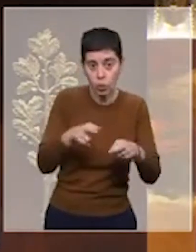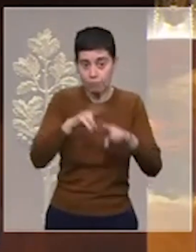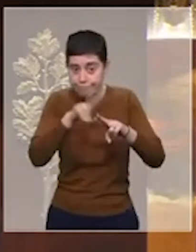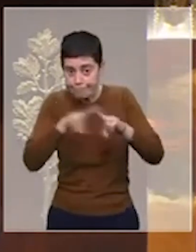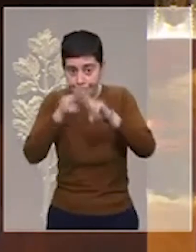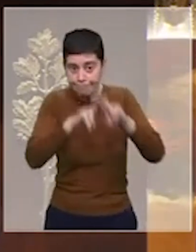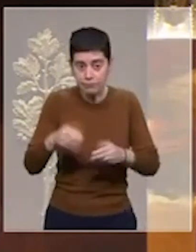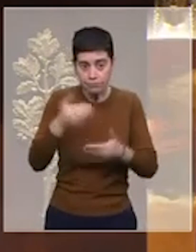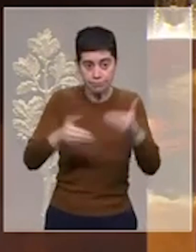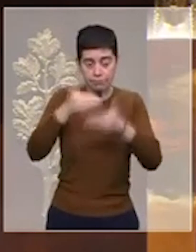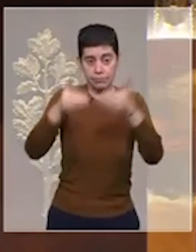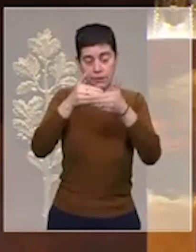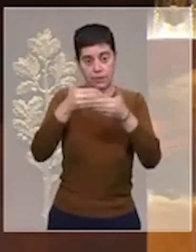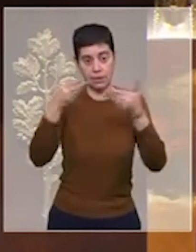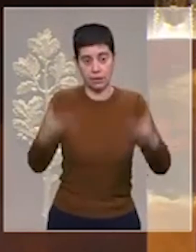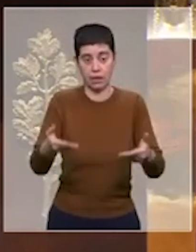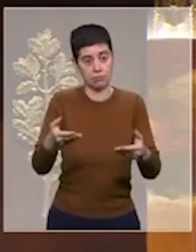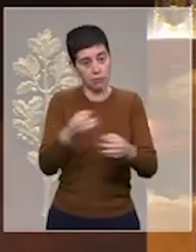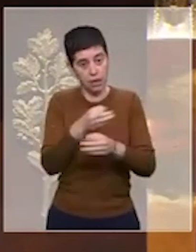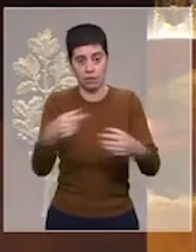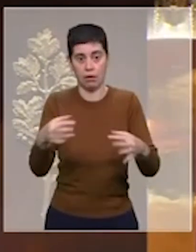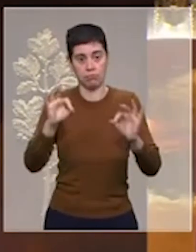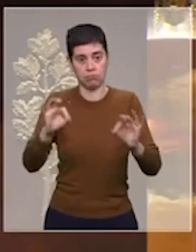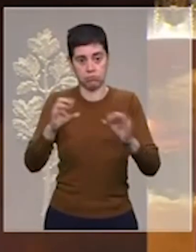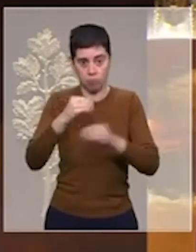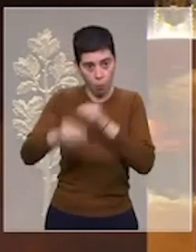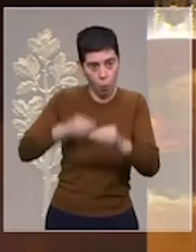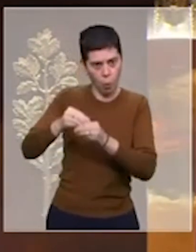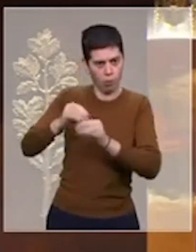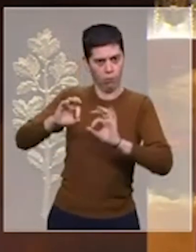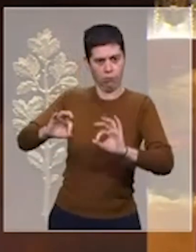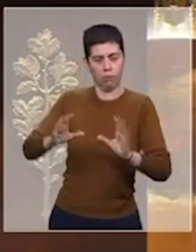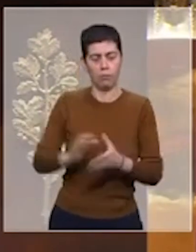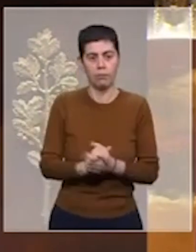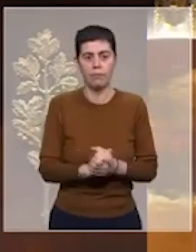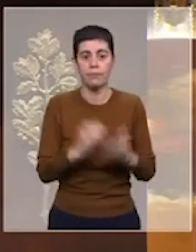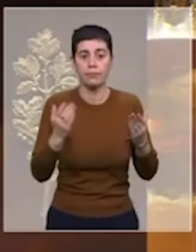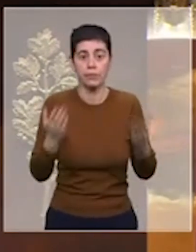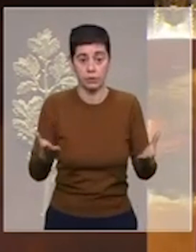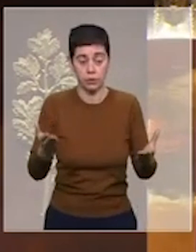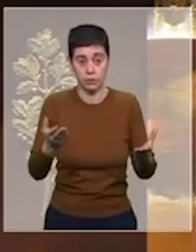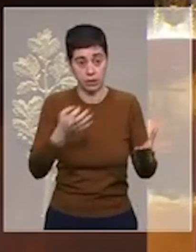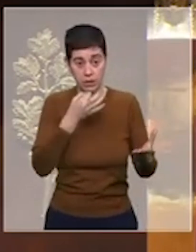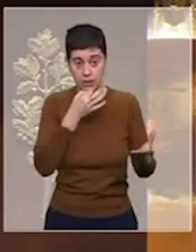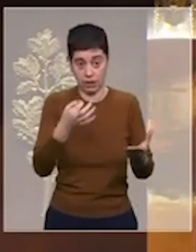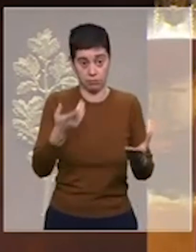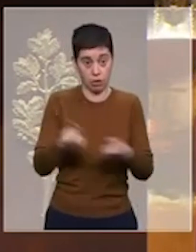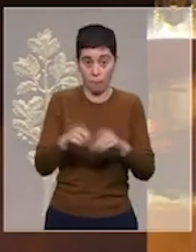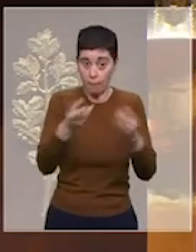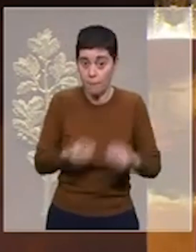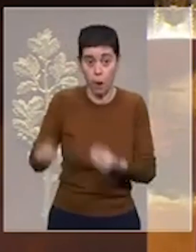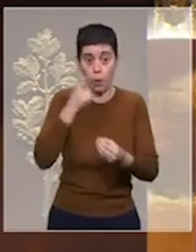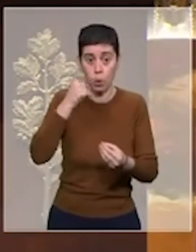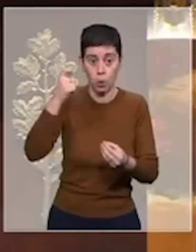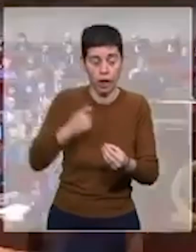de l'ensemble du monde civilisé. Chers amis, aujourd'hui, m'adresse à vous au nom de tous les Ukrainiens qui se